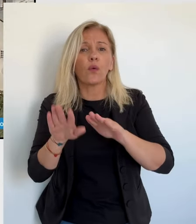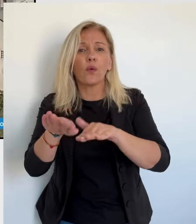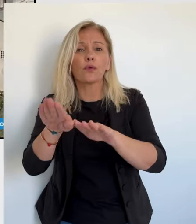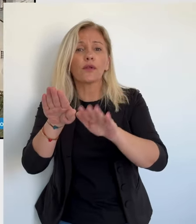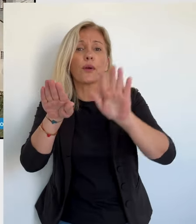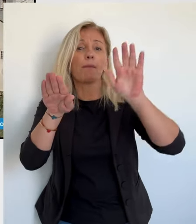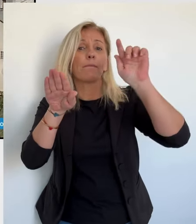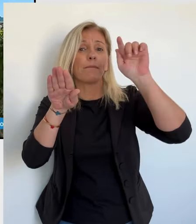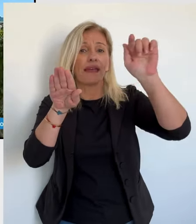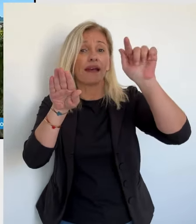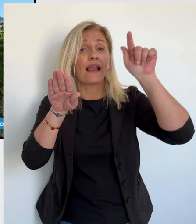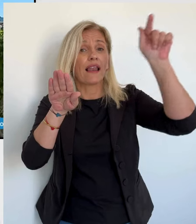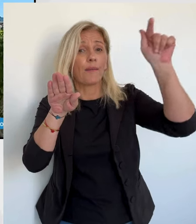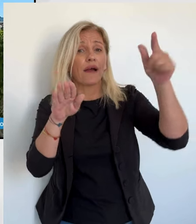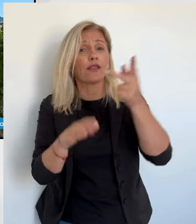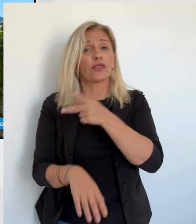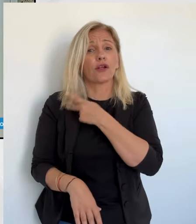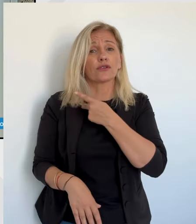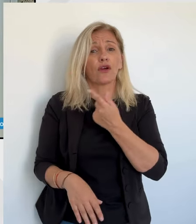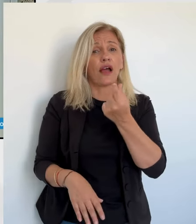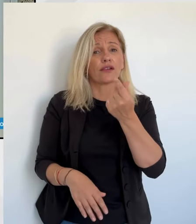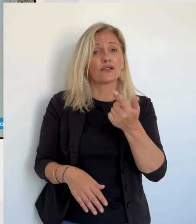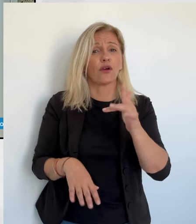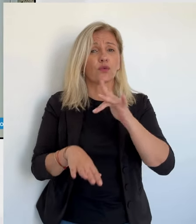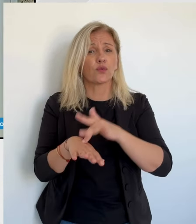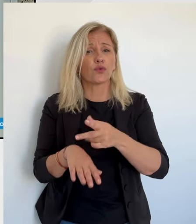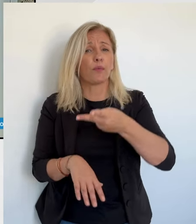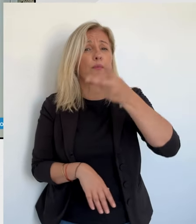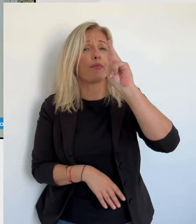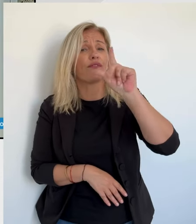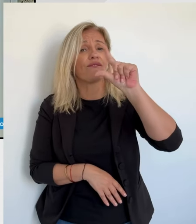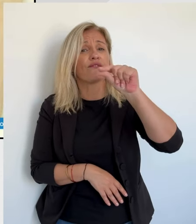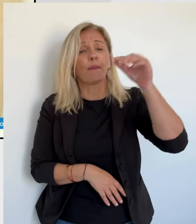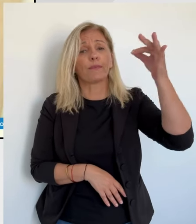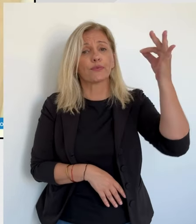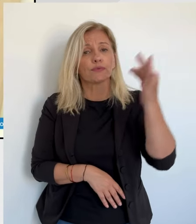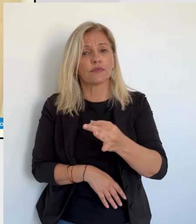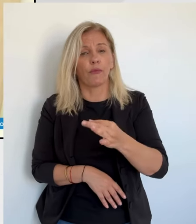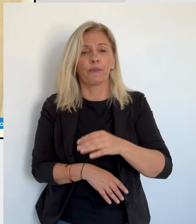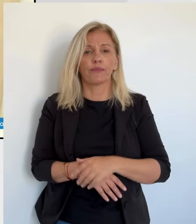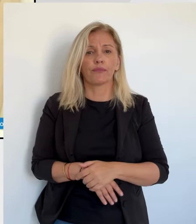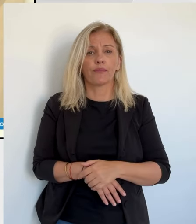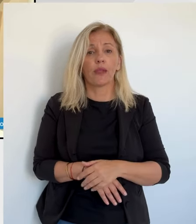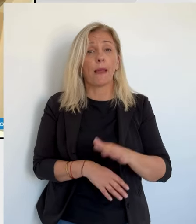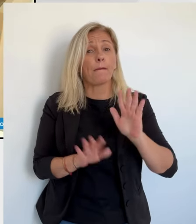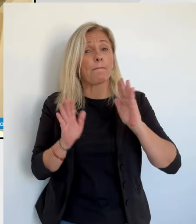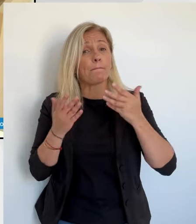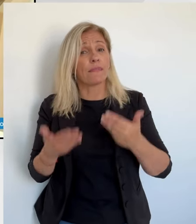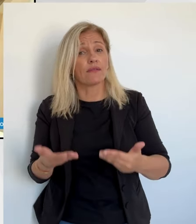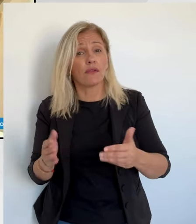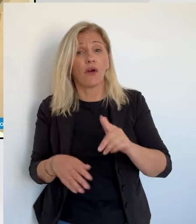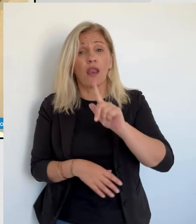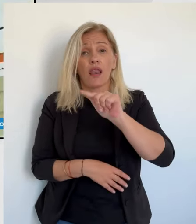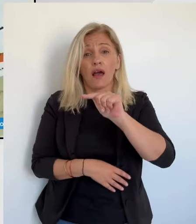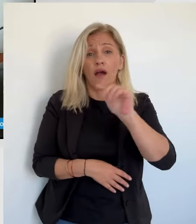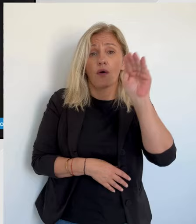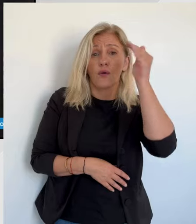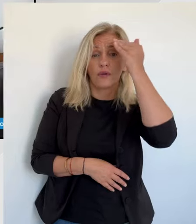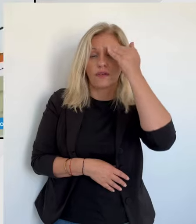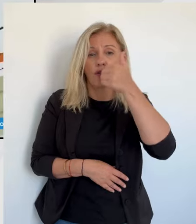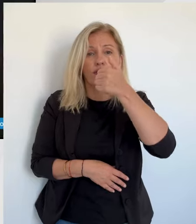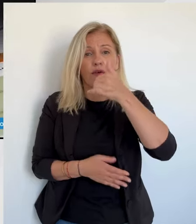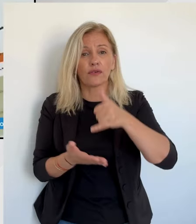actuellement en vigueur dans les départements et régions d'Outre-mer. En revanche, avec la reconnaissance du caractère montagneux pour l'ensemble de l'île,